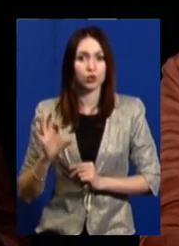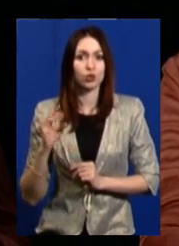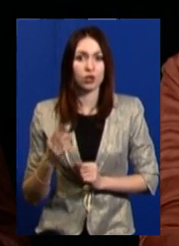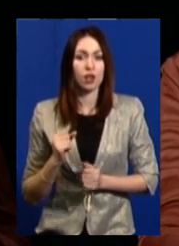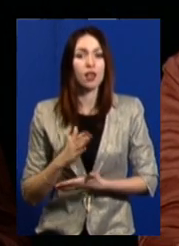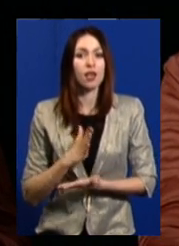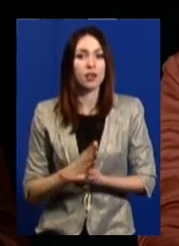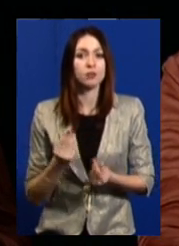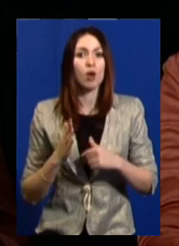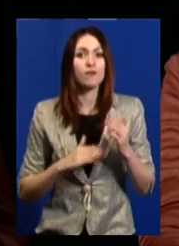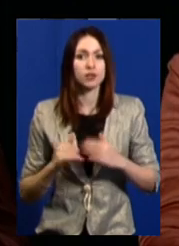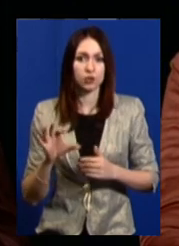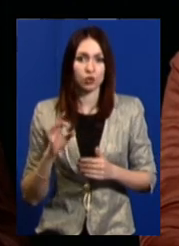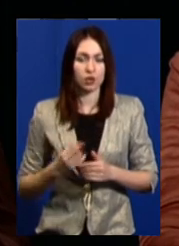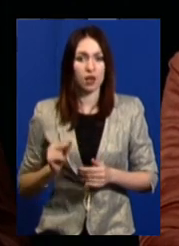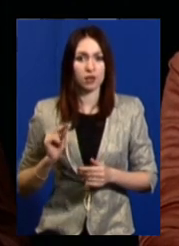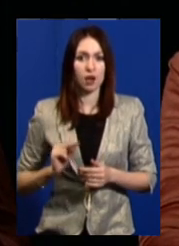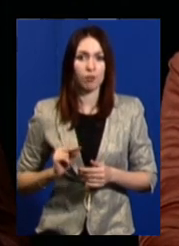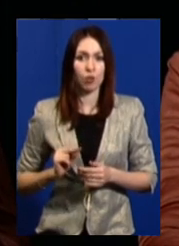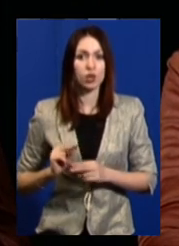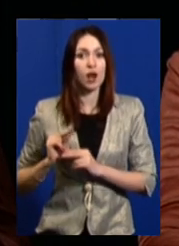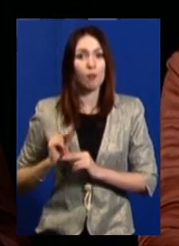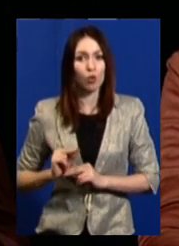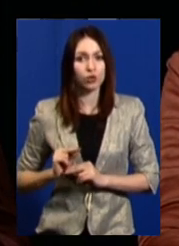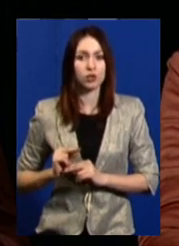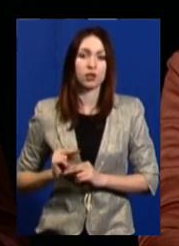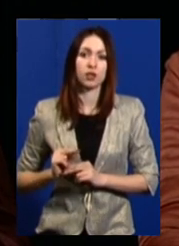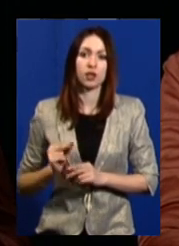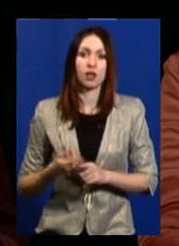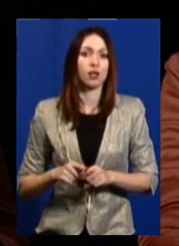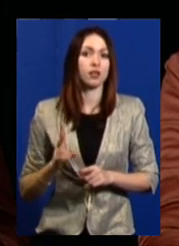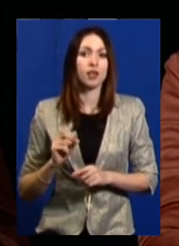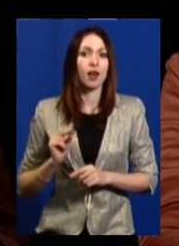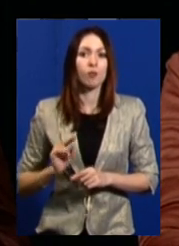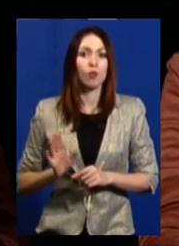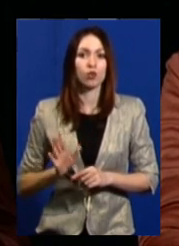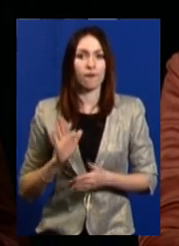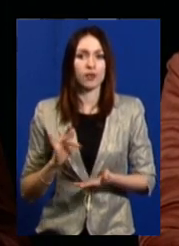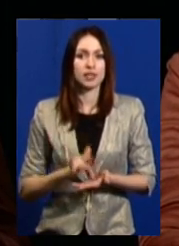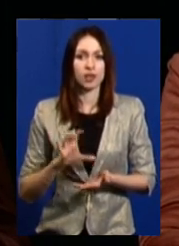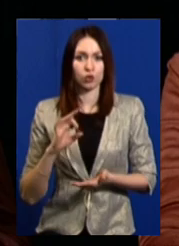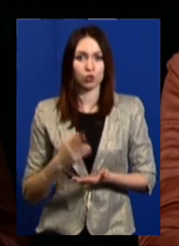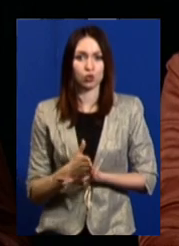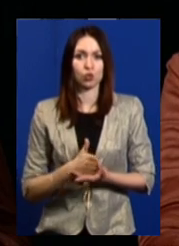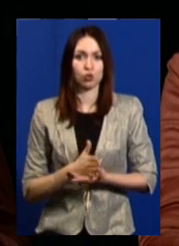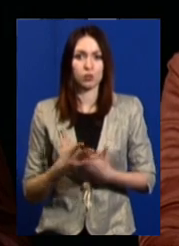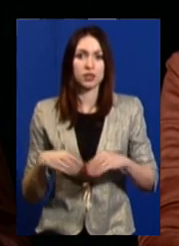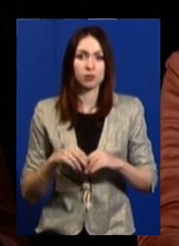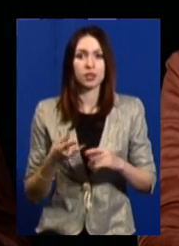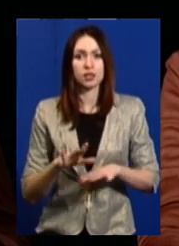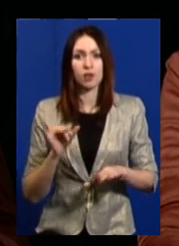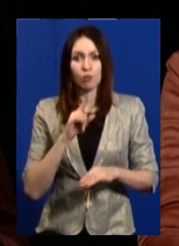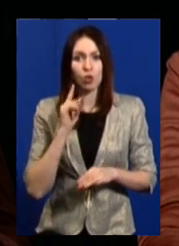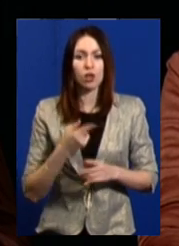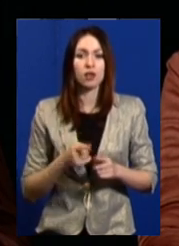а існує фахівець соціальна робота. Працівники, вони не працюють в центрах соціальних служб для сім'ї дітей та молоді.